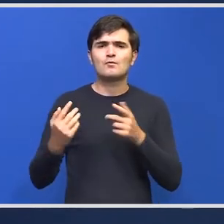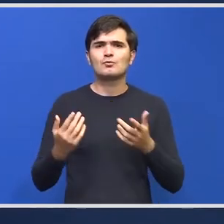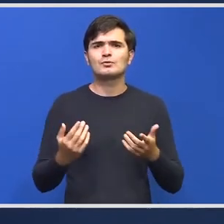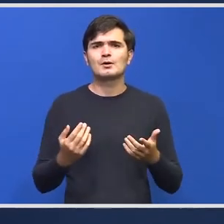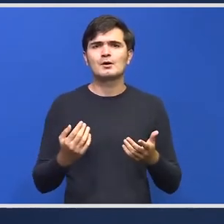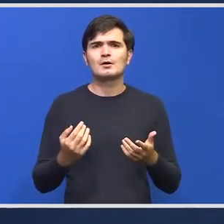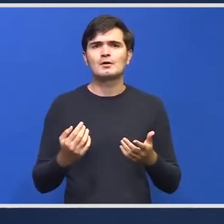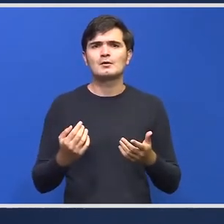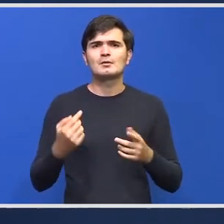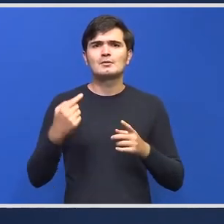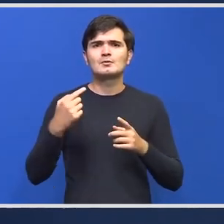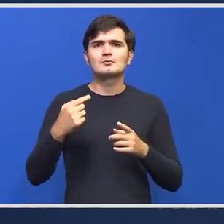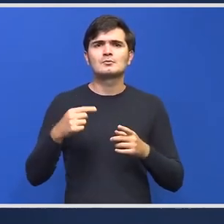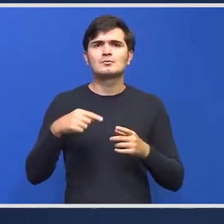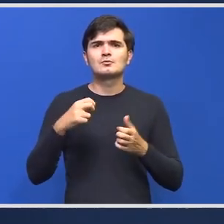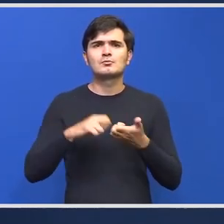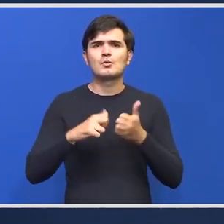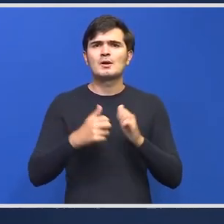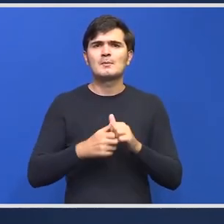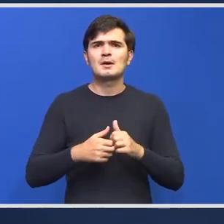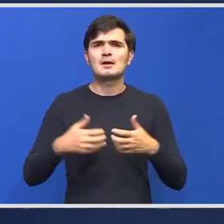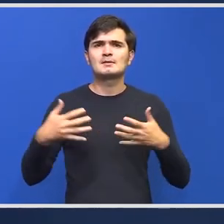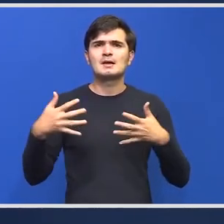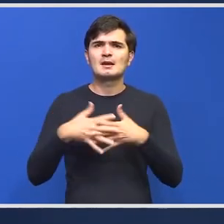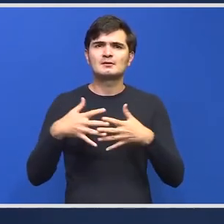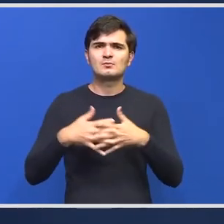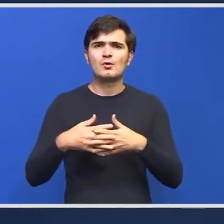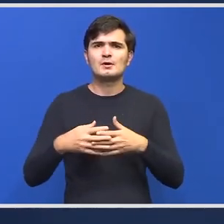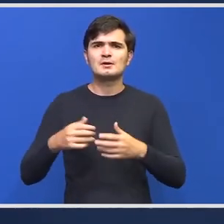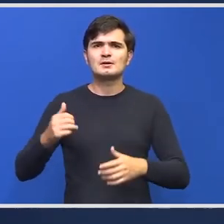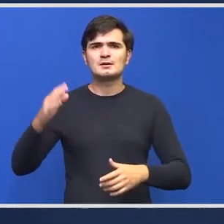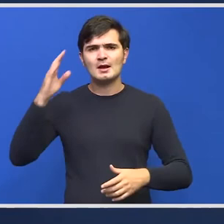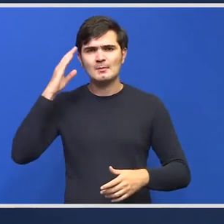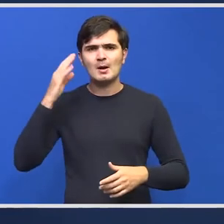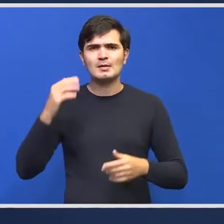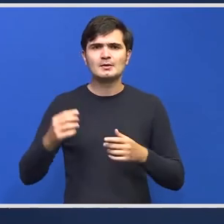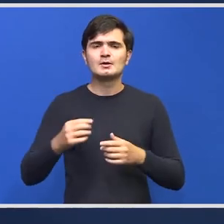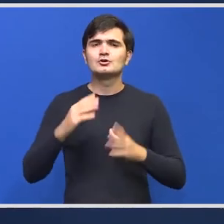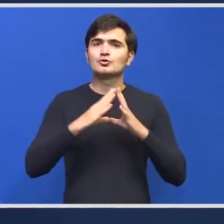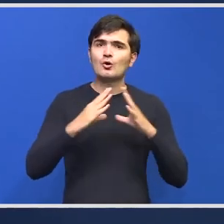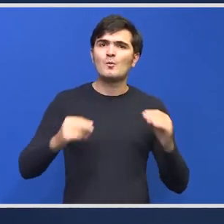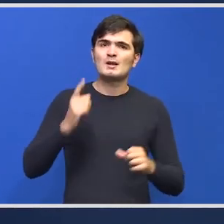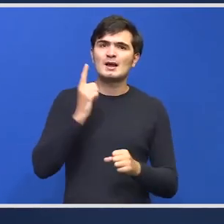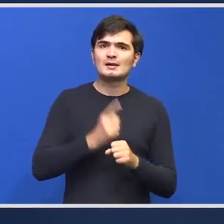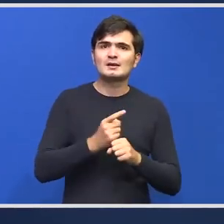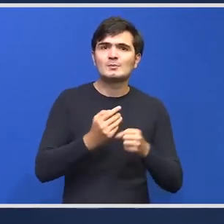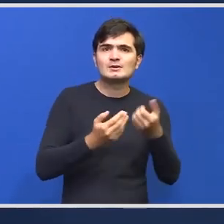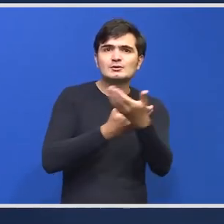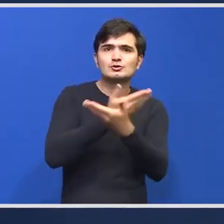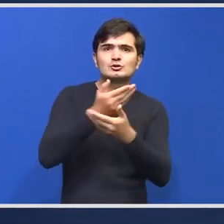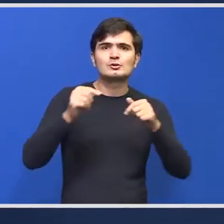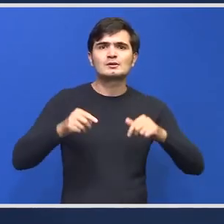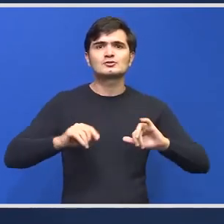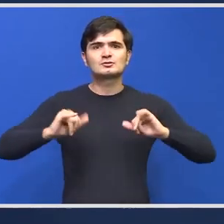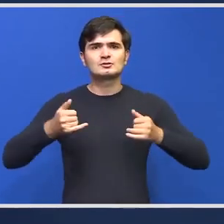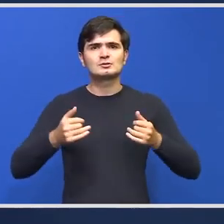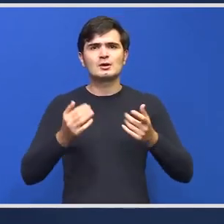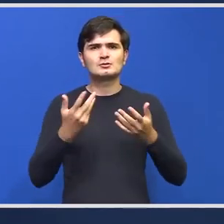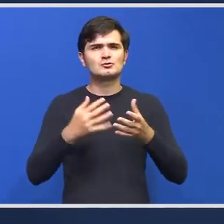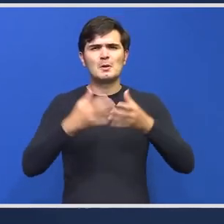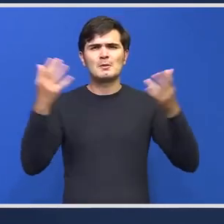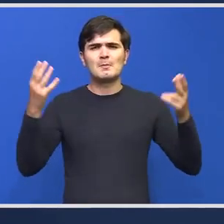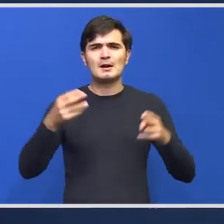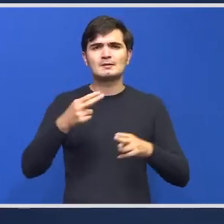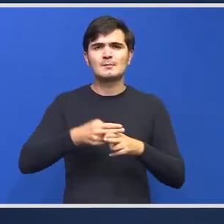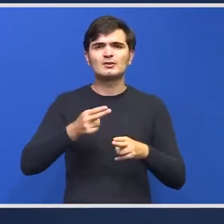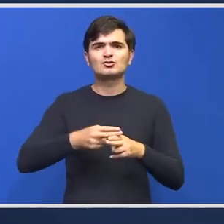conflicte armate România trebuie să gestioneze această situație acest număr mare de pacienți cu arsuri